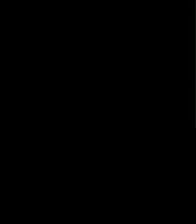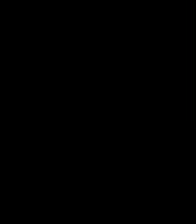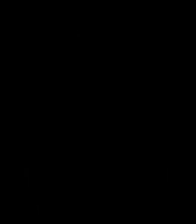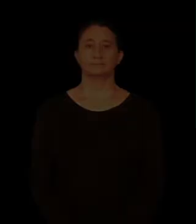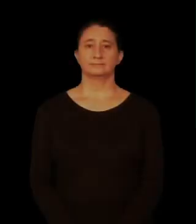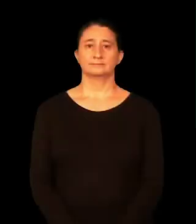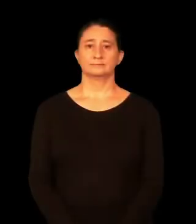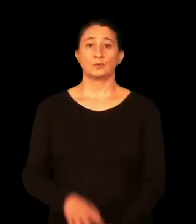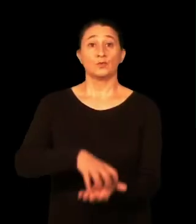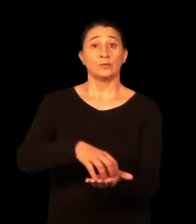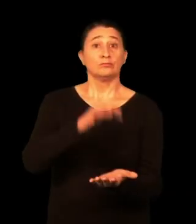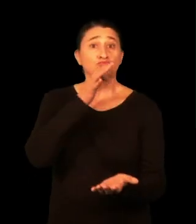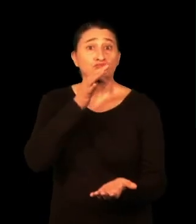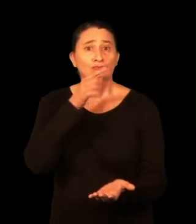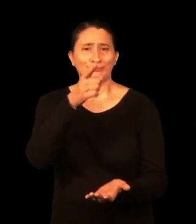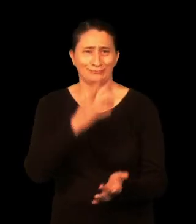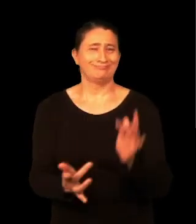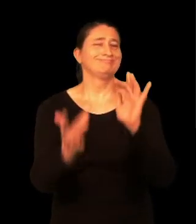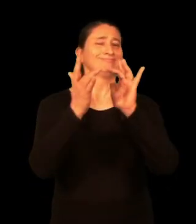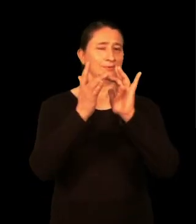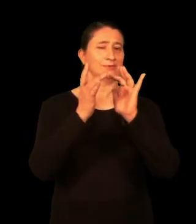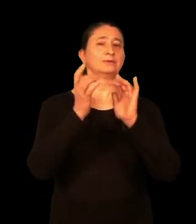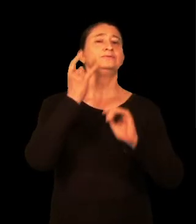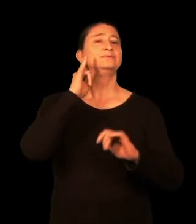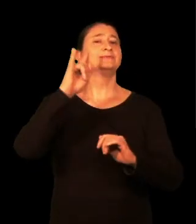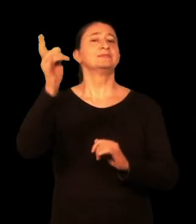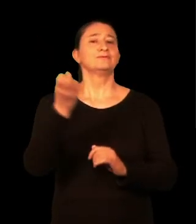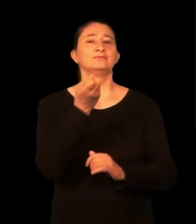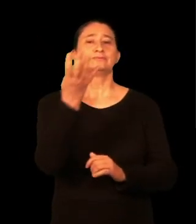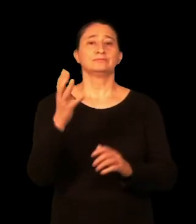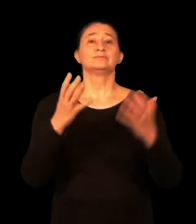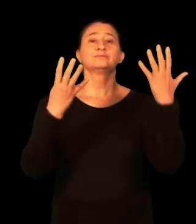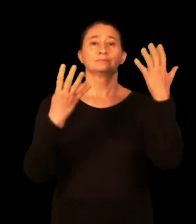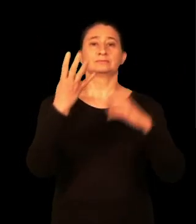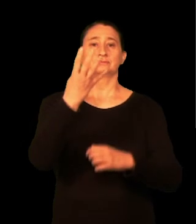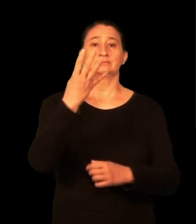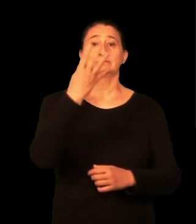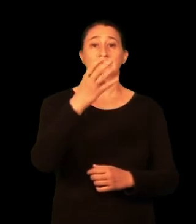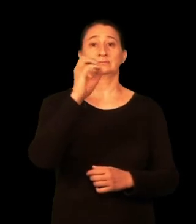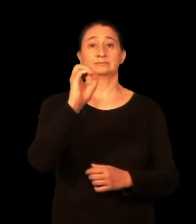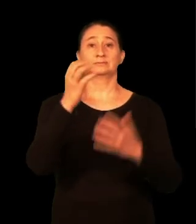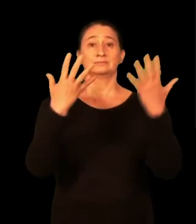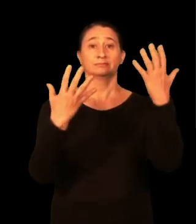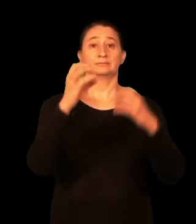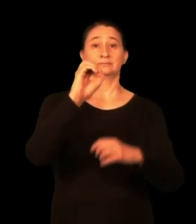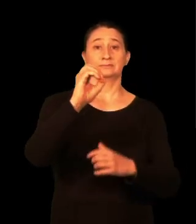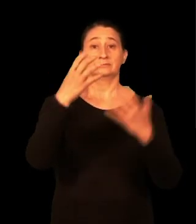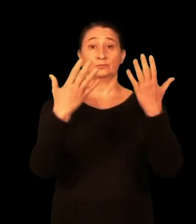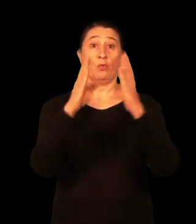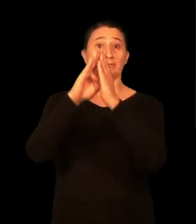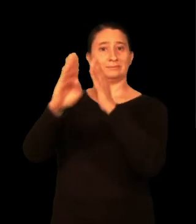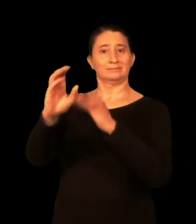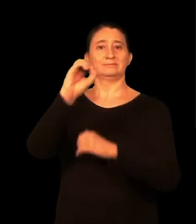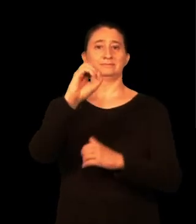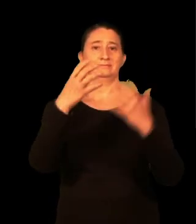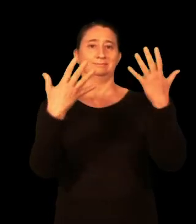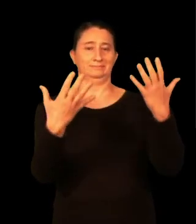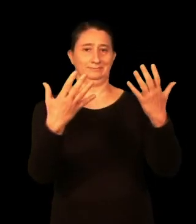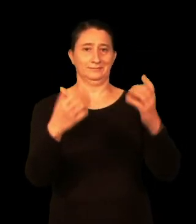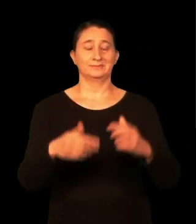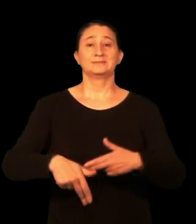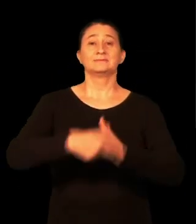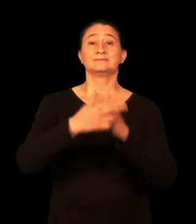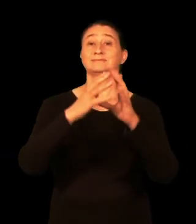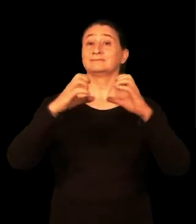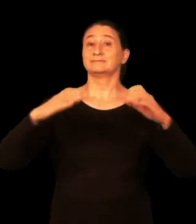Hora indik zalantzak dituzu, gurekin harremanetan jarzaitezke. Telefonoz bederatzi lau, lau, zero amar,